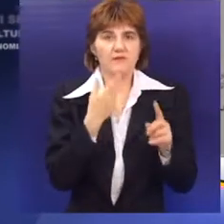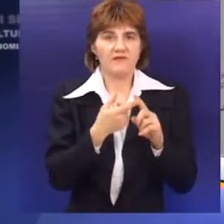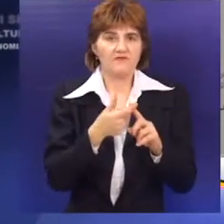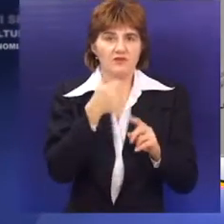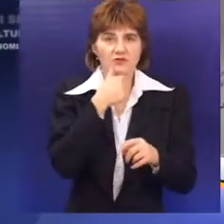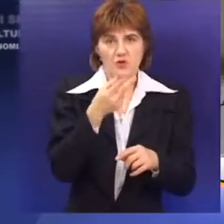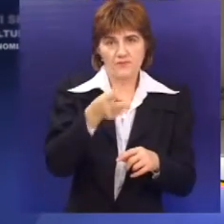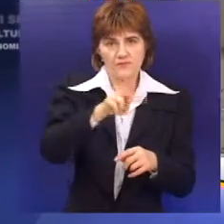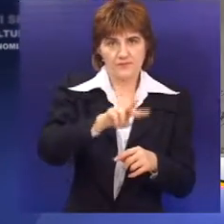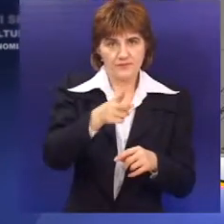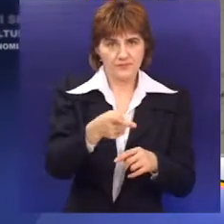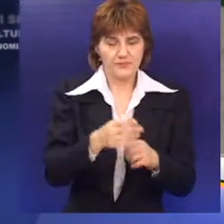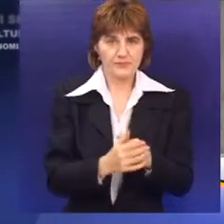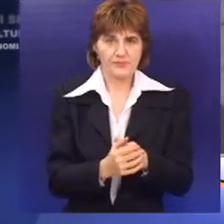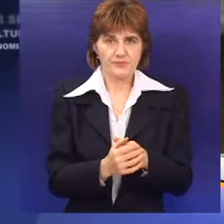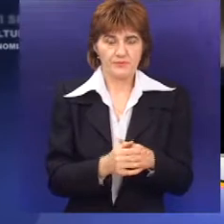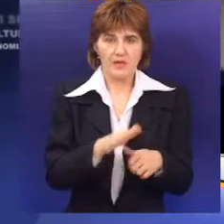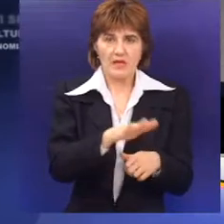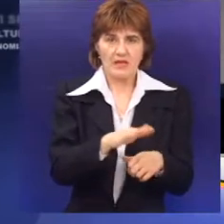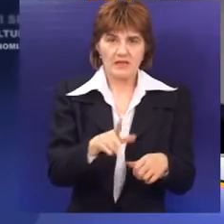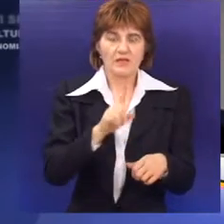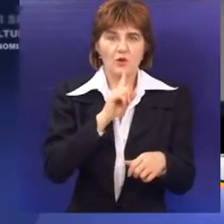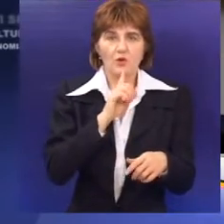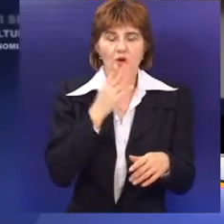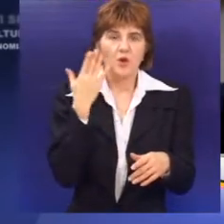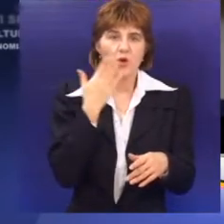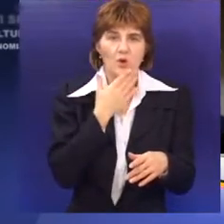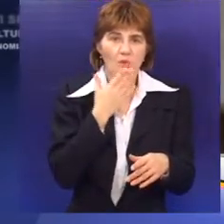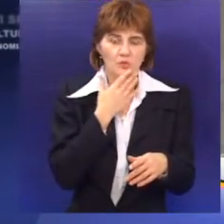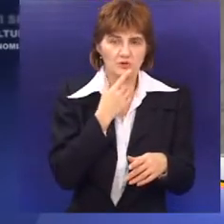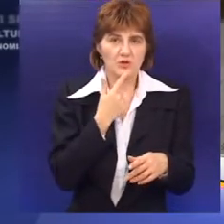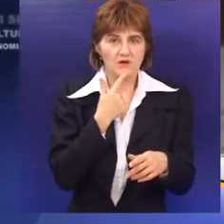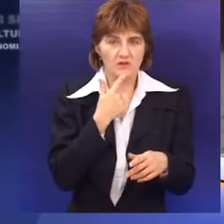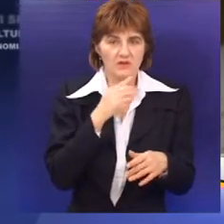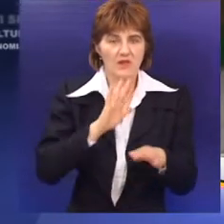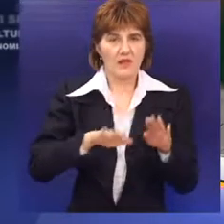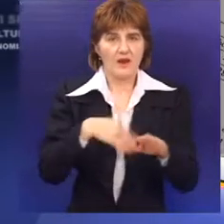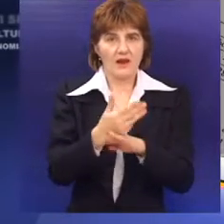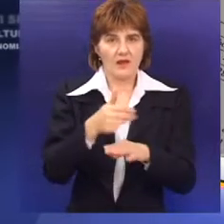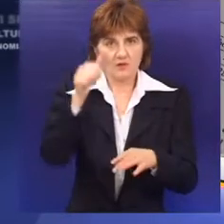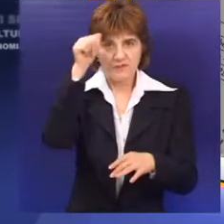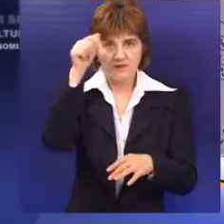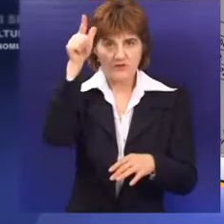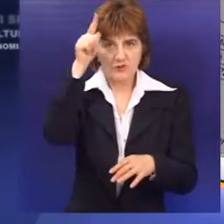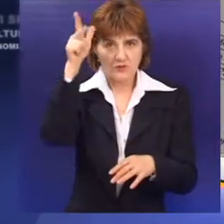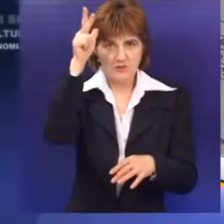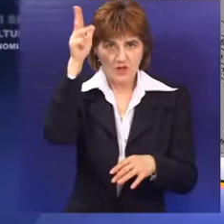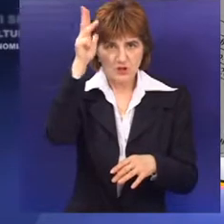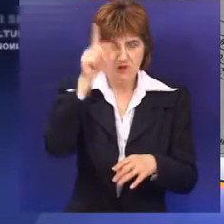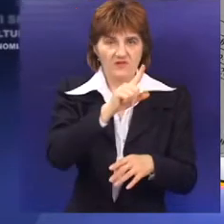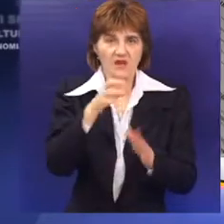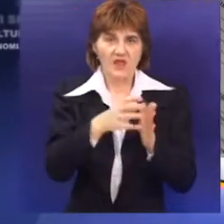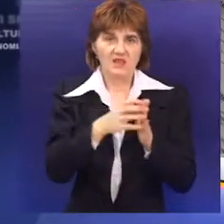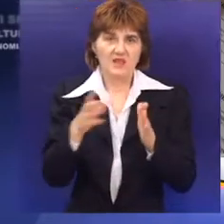od ova dva je njiho materni. Deca koje uče materni jezik kao fakultativni, uglavnom nakon četvrtog razreda, ne dolaze više na